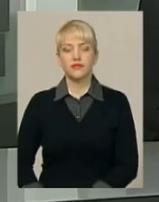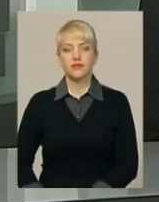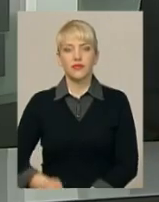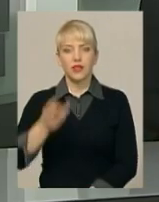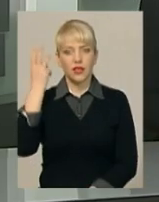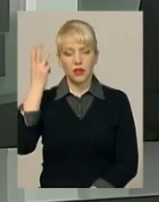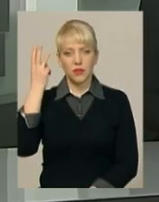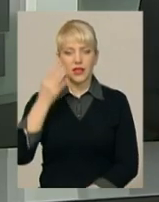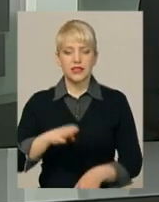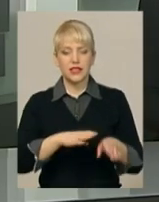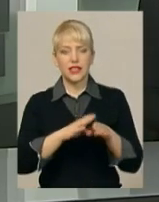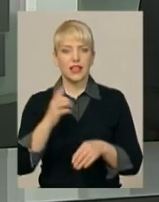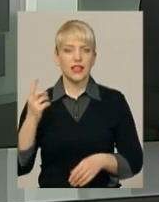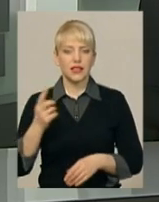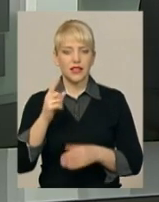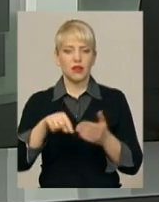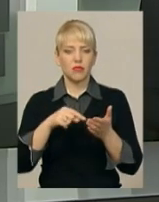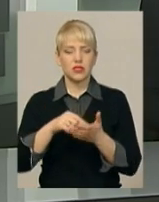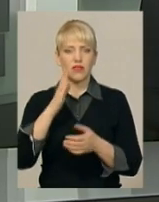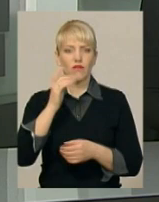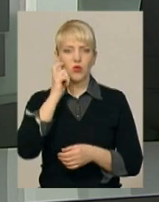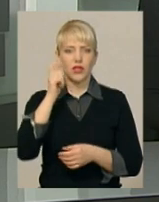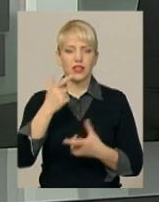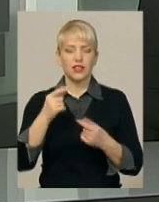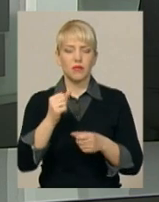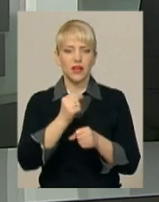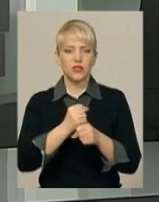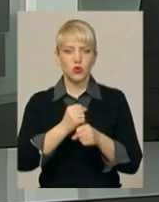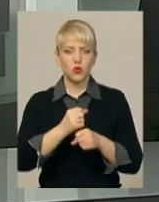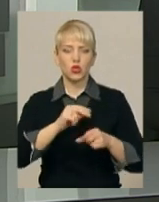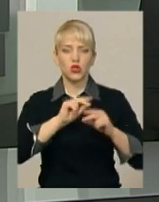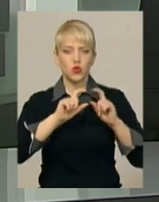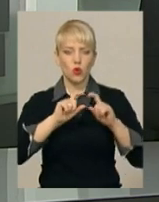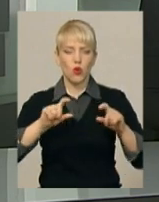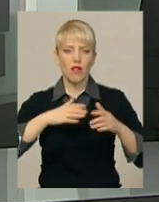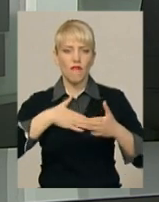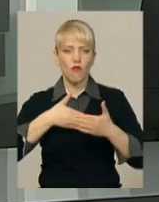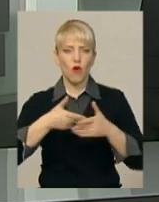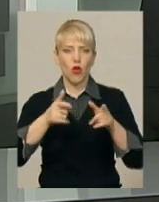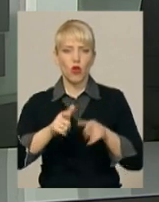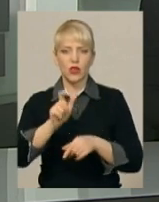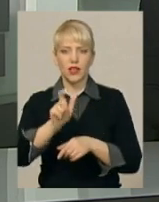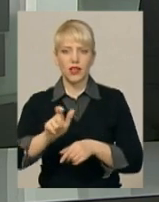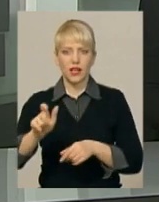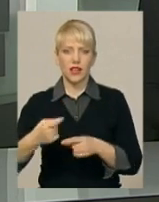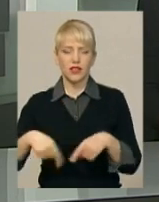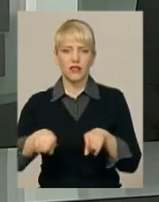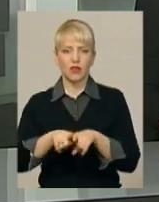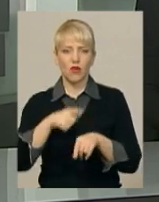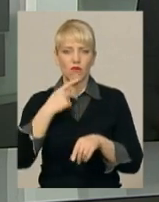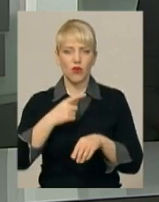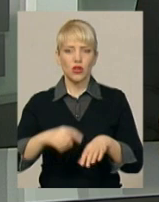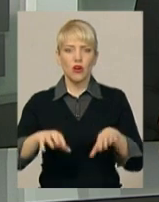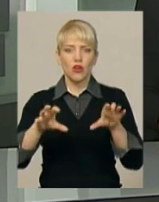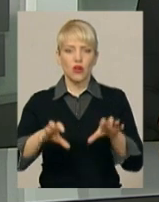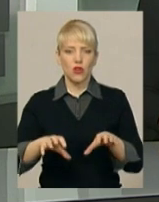Хмельницький – єдине місто в Україні, де працює школа волонтерів. Так стверджує ініціатор цього освітнього проєкту, голова Хмельницької